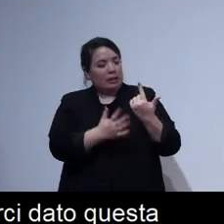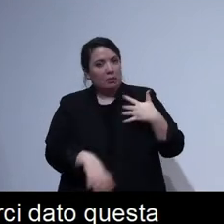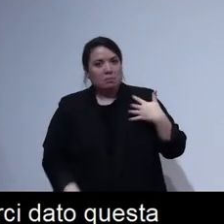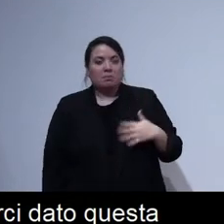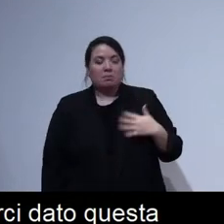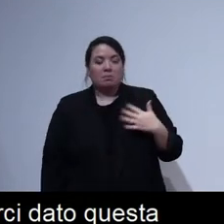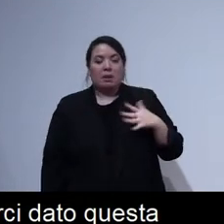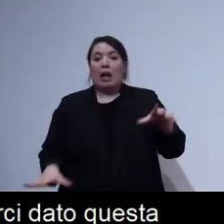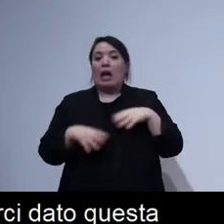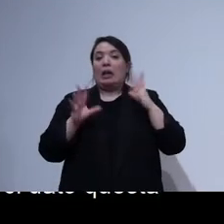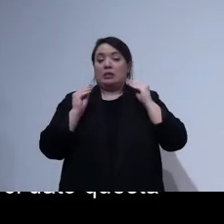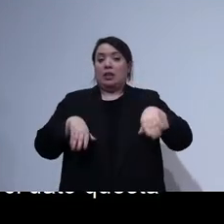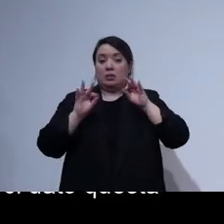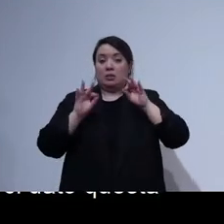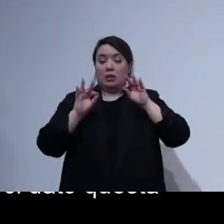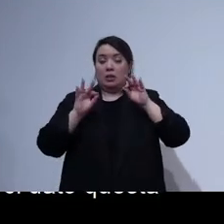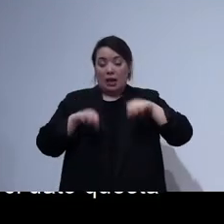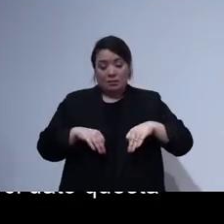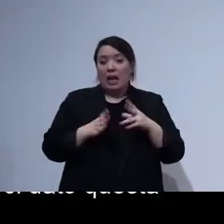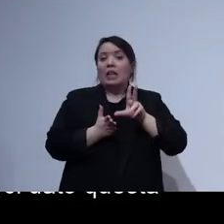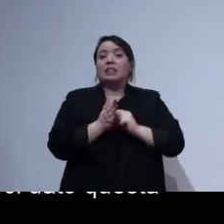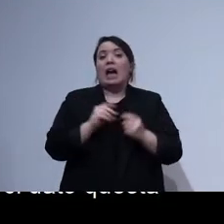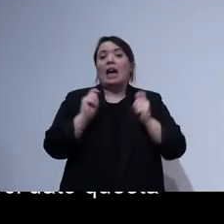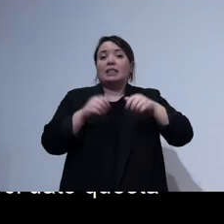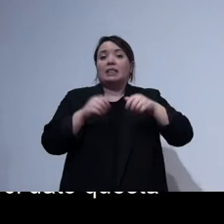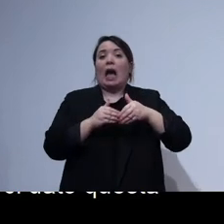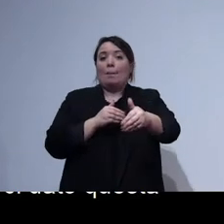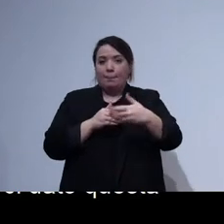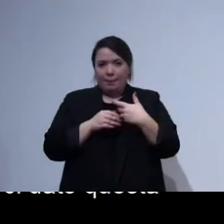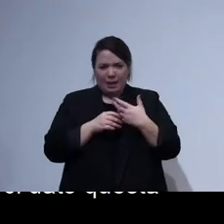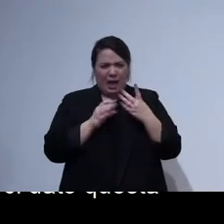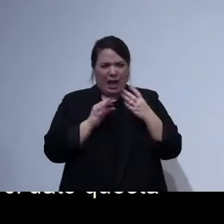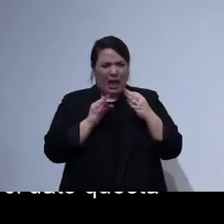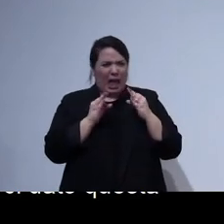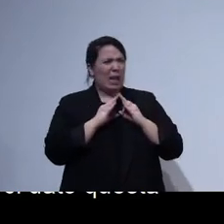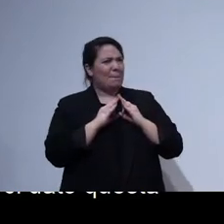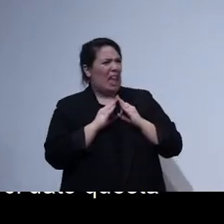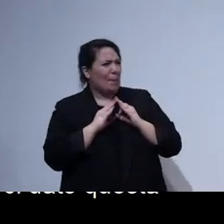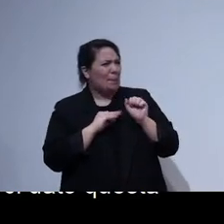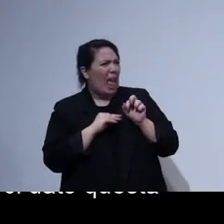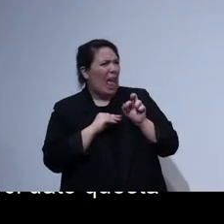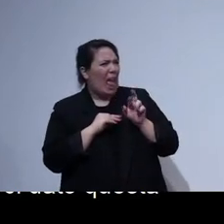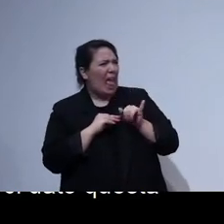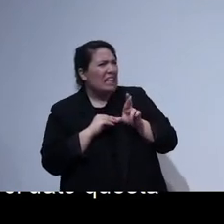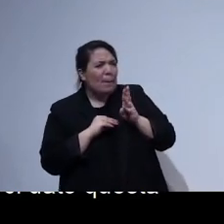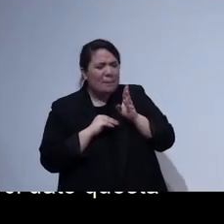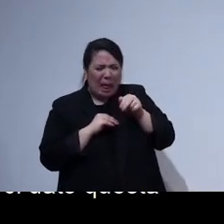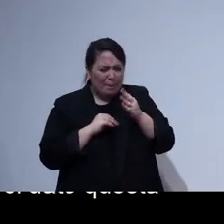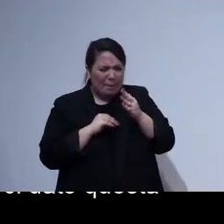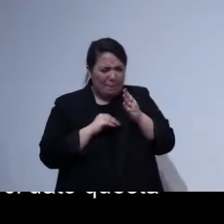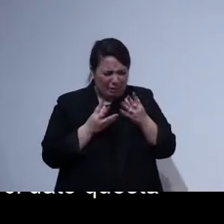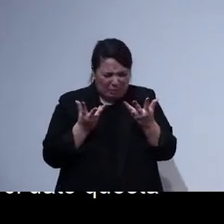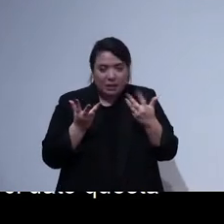arrivata era poco più di una start-up, nessuno riusciva neanche a pronunciare il nome Airbnb, questo era lo scoglio più grande quando sono